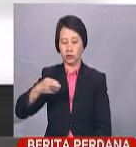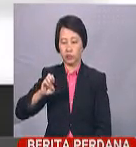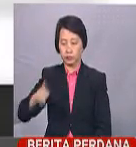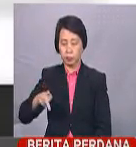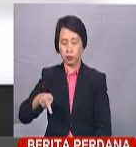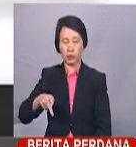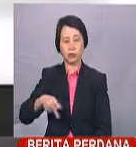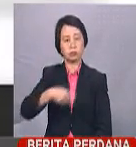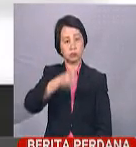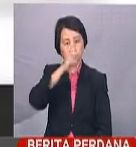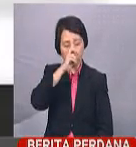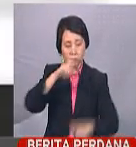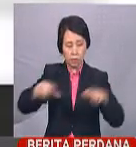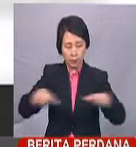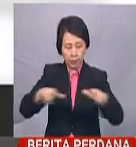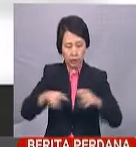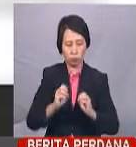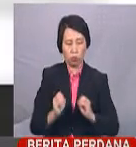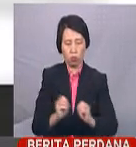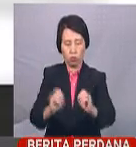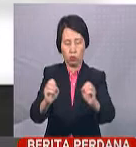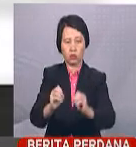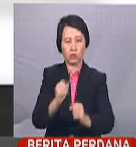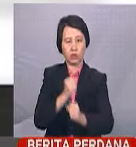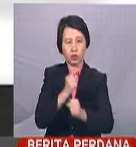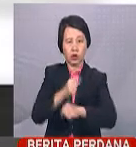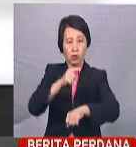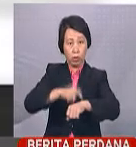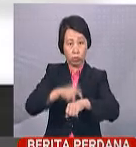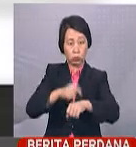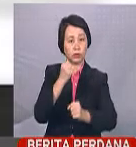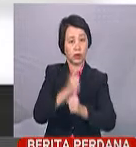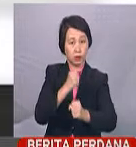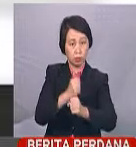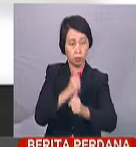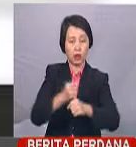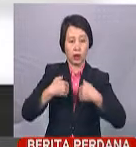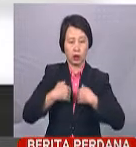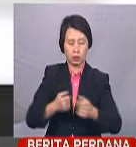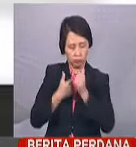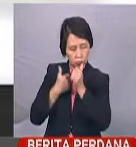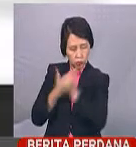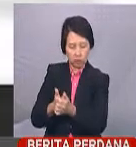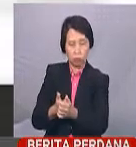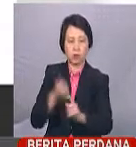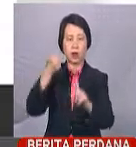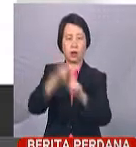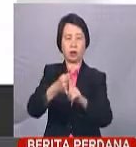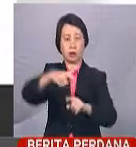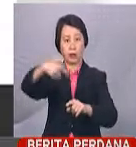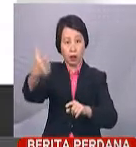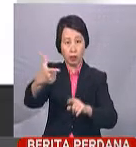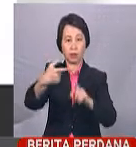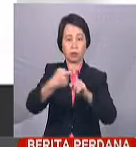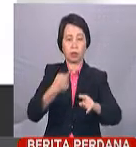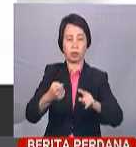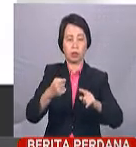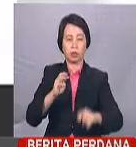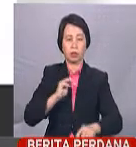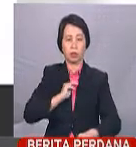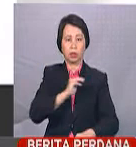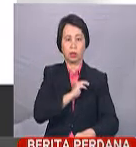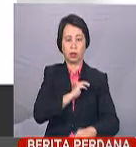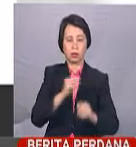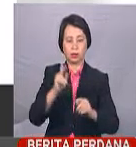turut menegaskan pelaksanaan pengoperasian seperti waktu operasi adalah tertakluk kepada arahan lain daripada Majlis